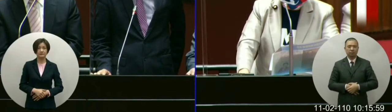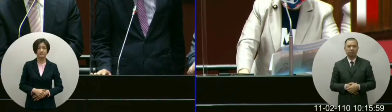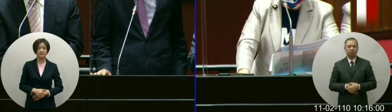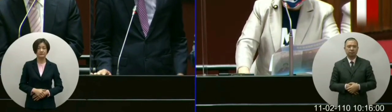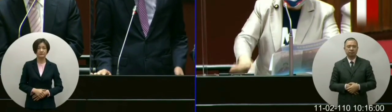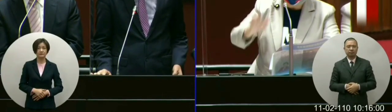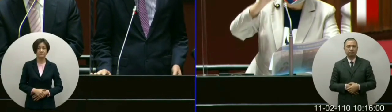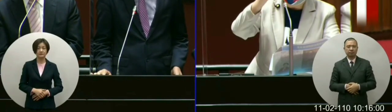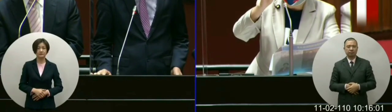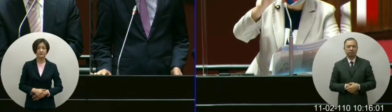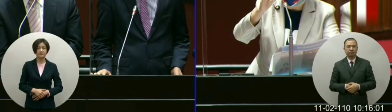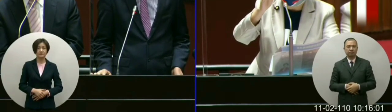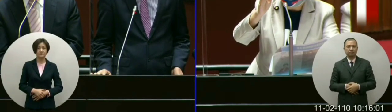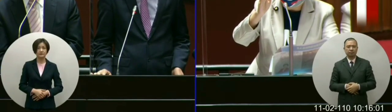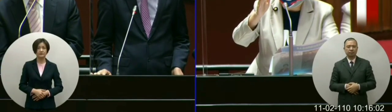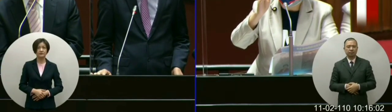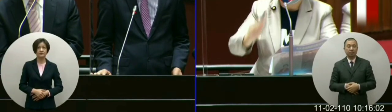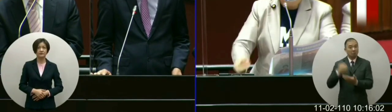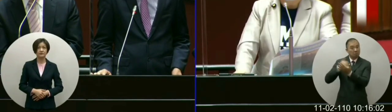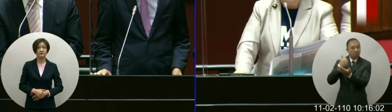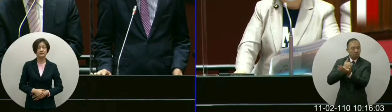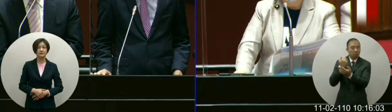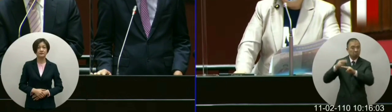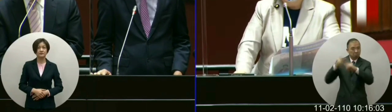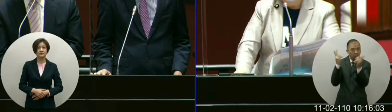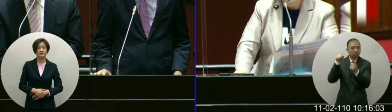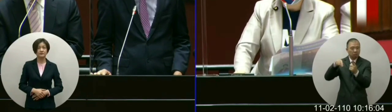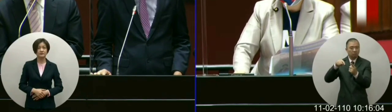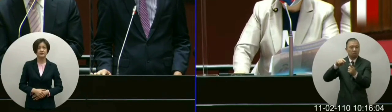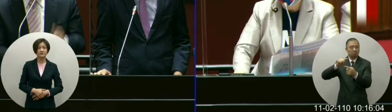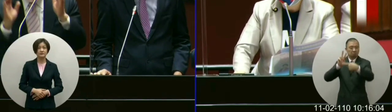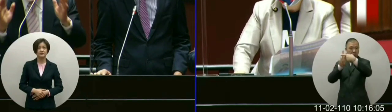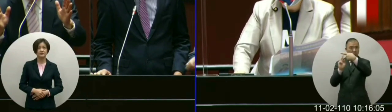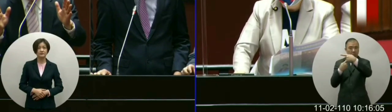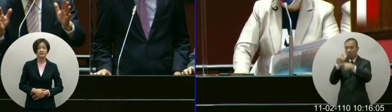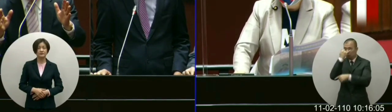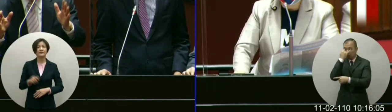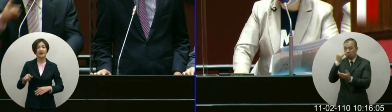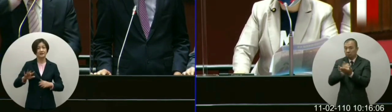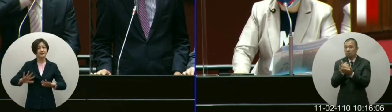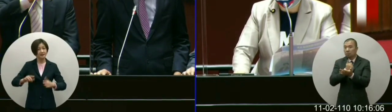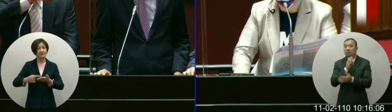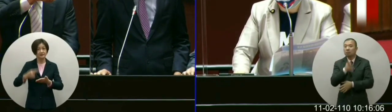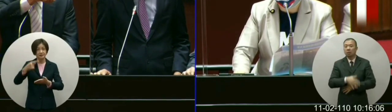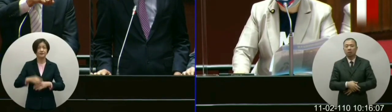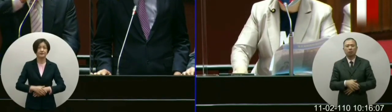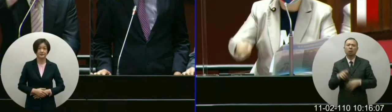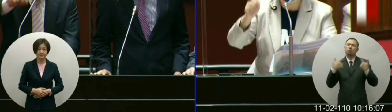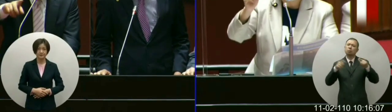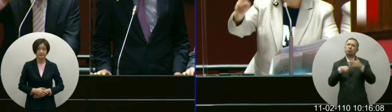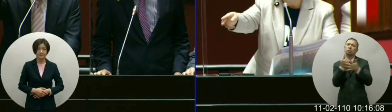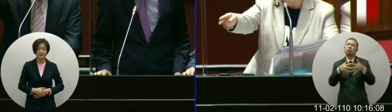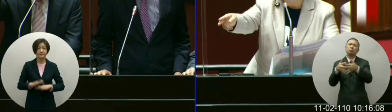而是你们是开放莱猪进口是吗这一次应该不是只有美国嘛